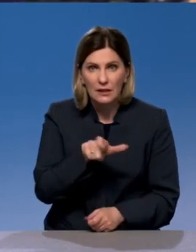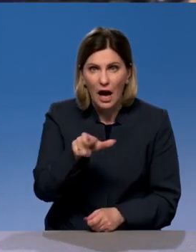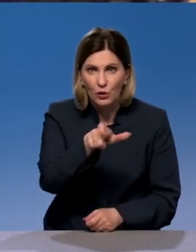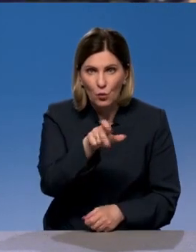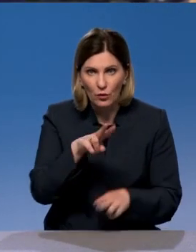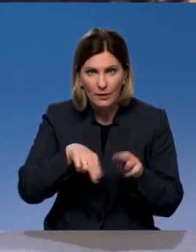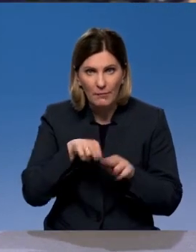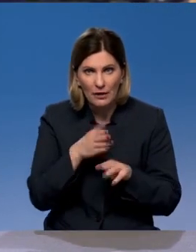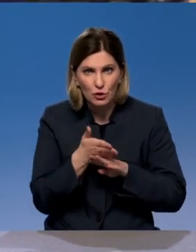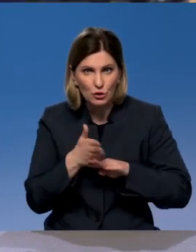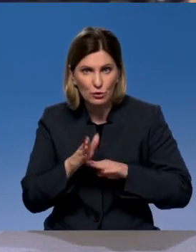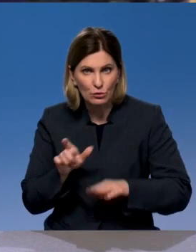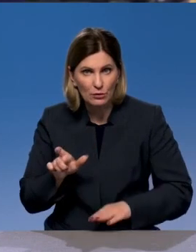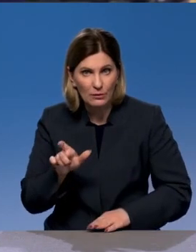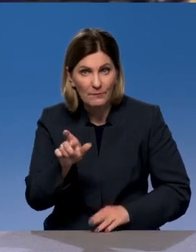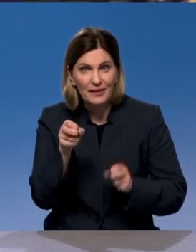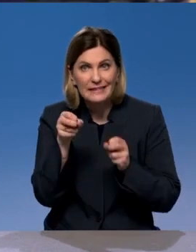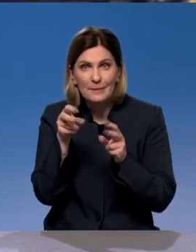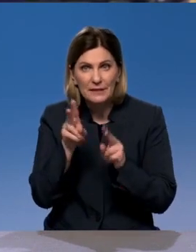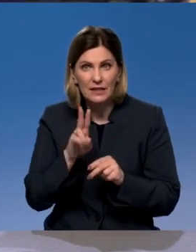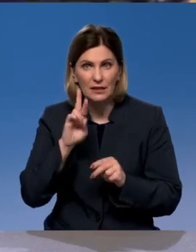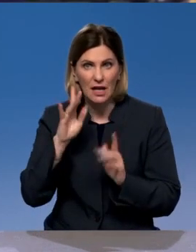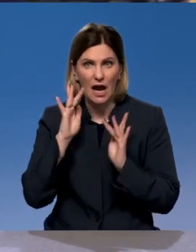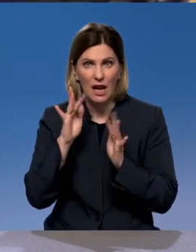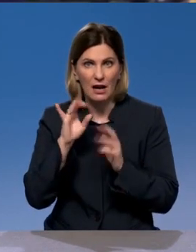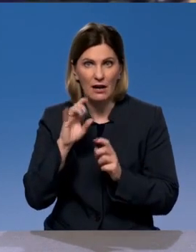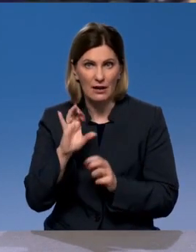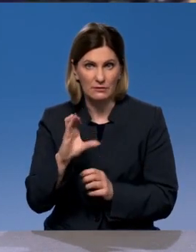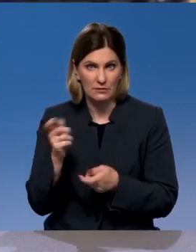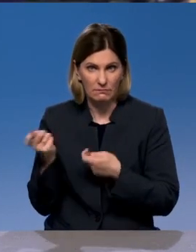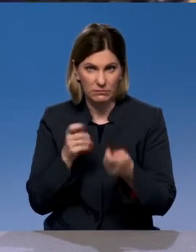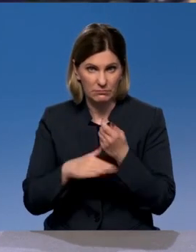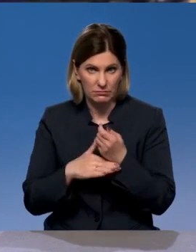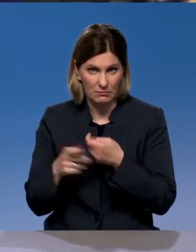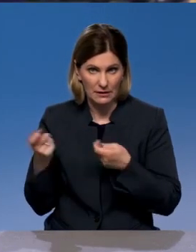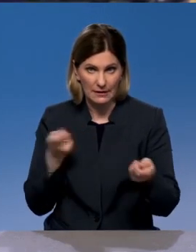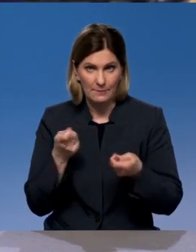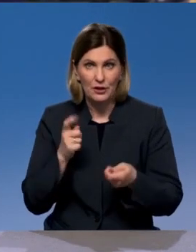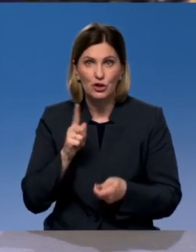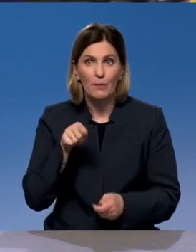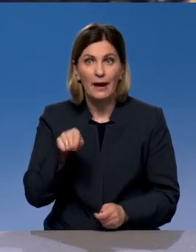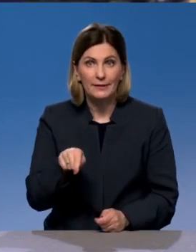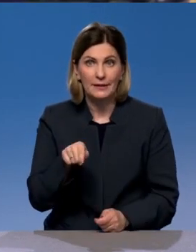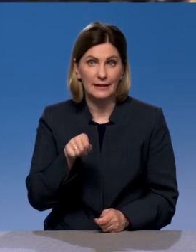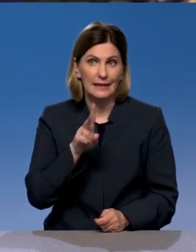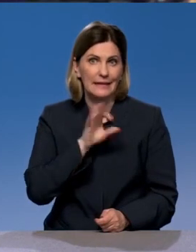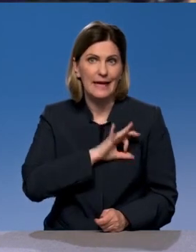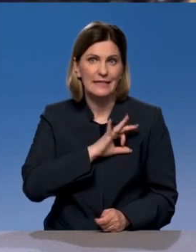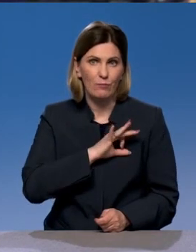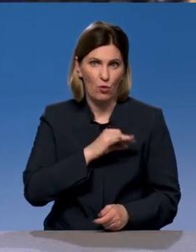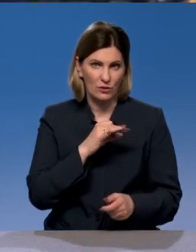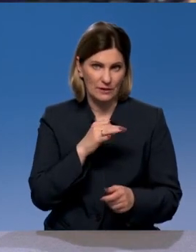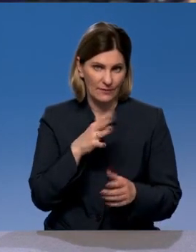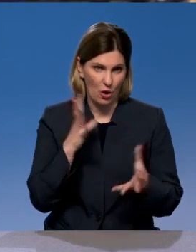того, чтобы... Их они строят, офигенно, специальные трассы для лесовозов, чтобы их не эксплуатировали, они по дорогам общего пользования. Потому что